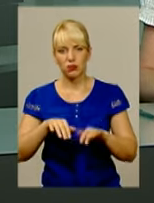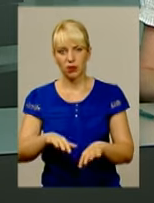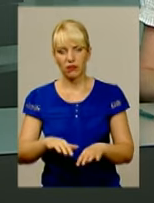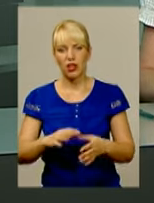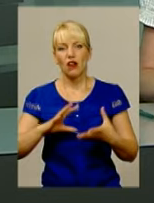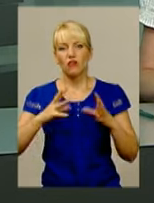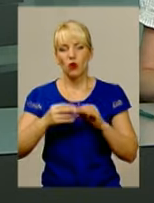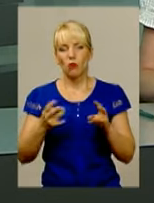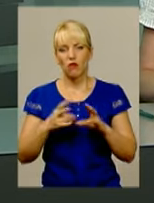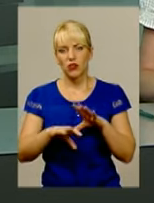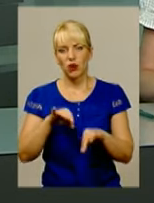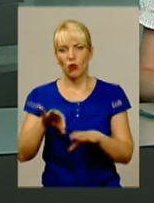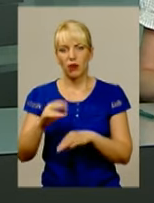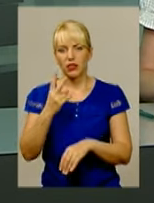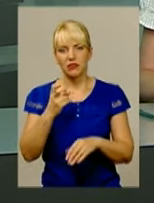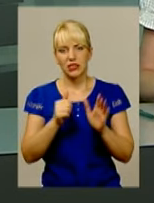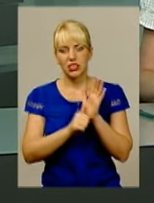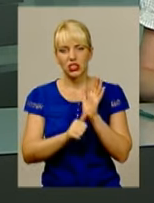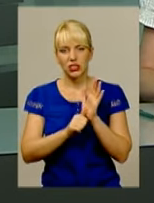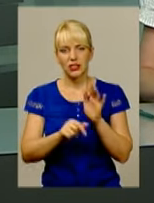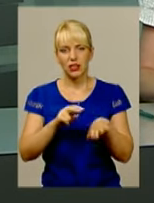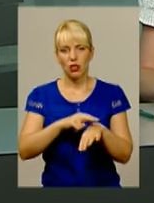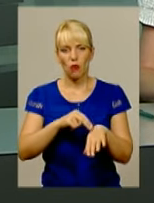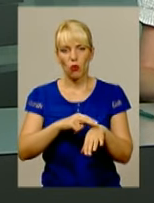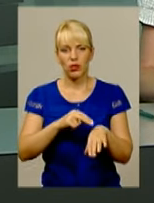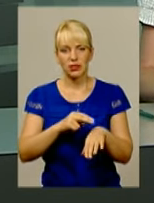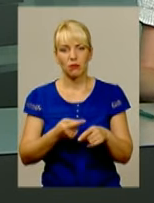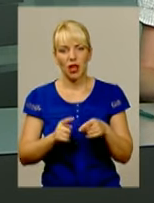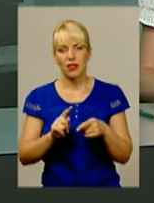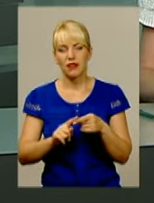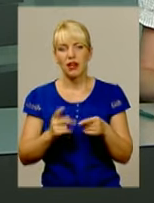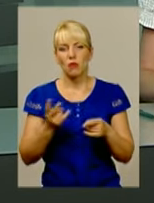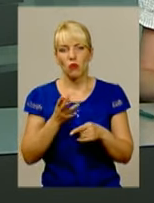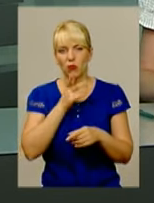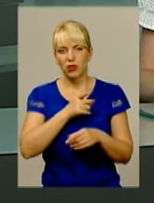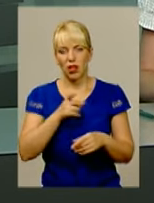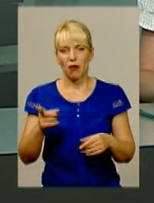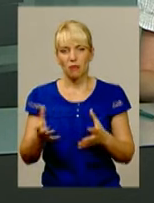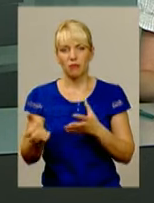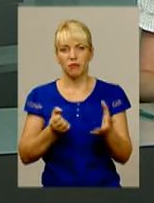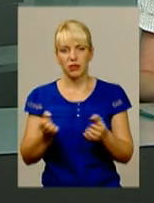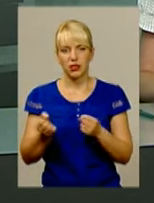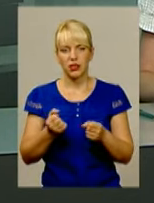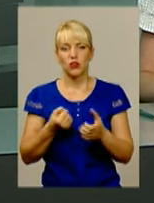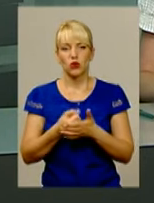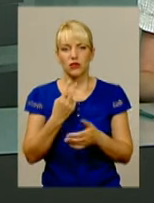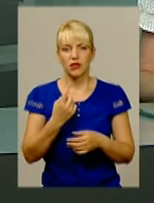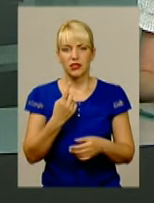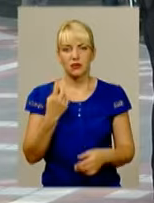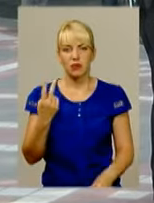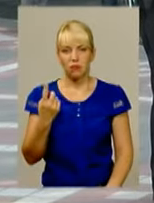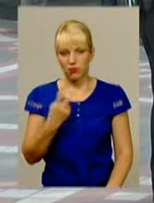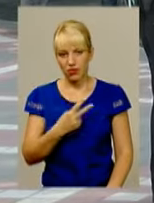Усього мають підібрати 250 полісменів. Триватиме набір до 21 серпня в приміщенні театру Старицького.